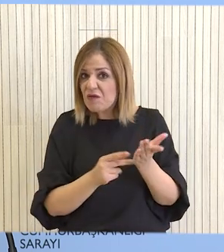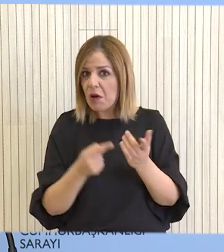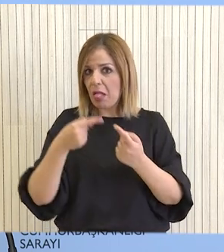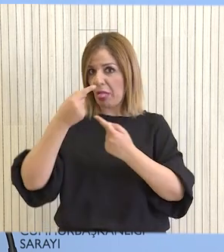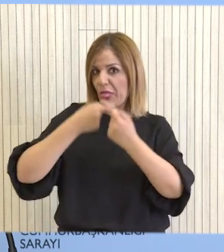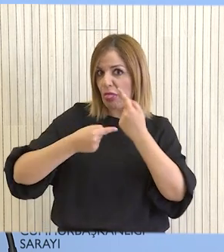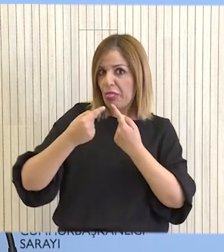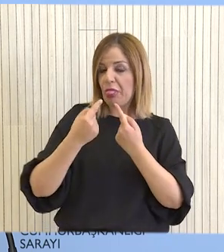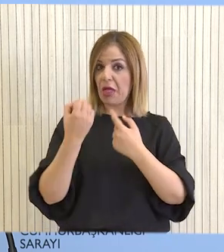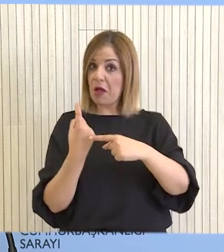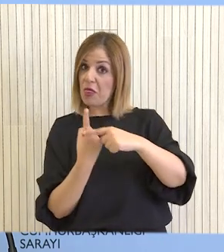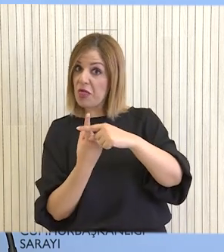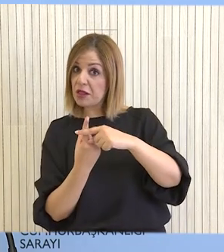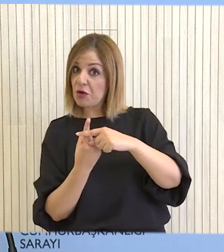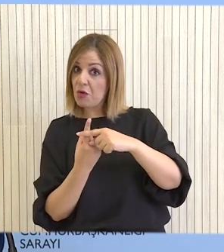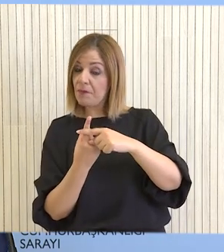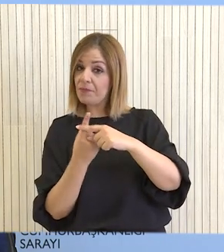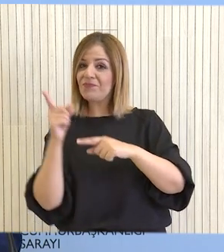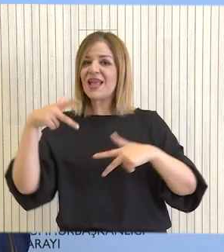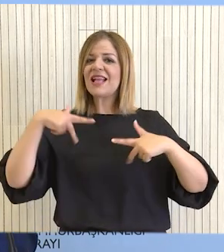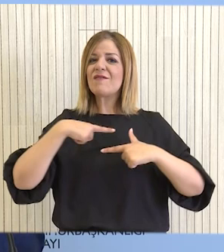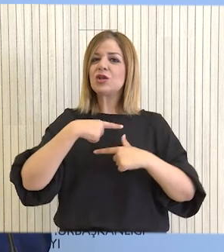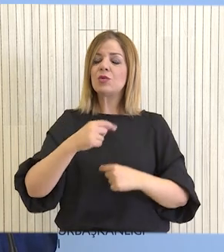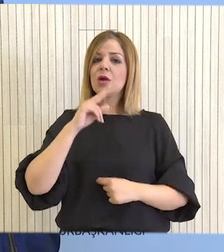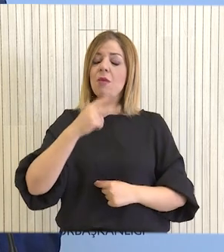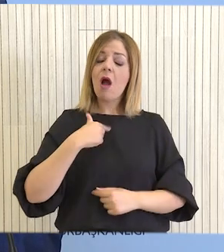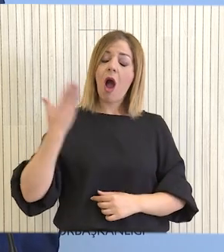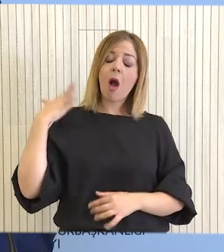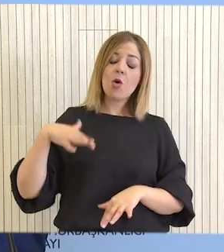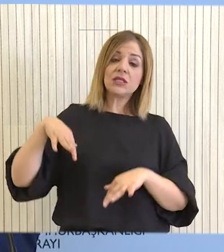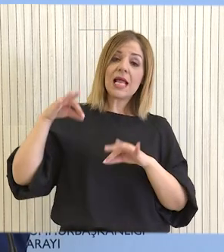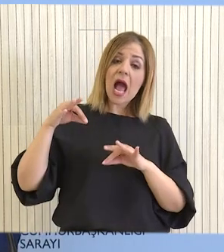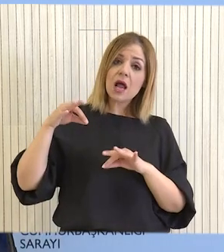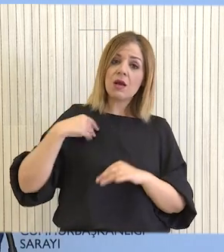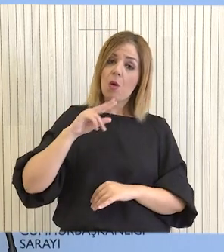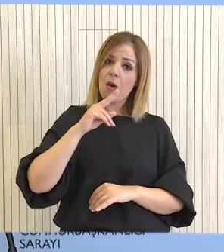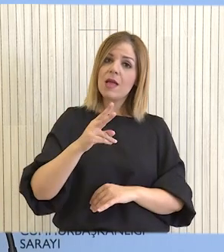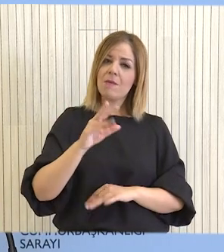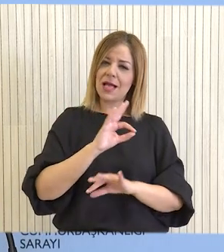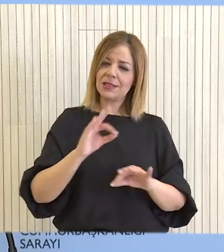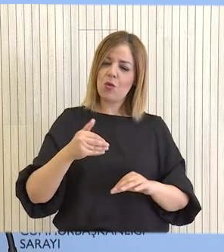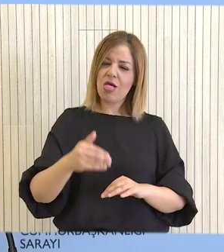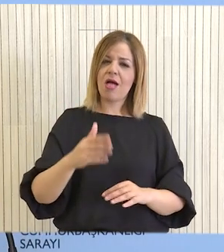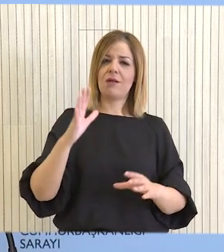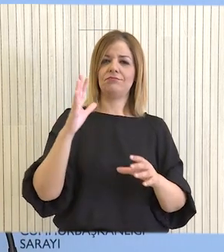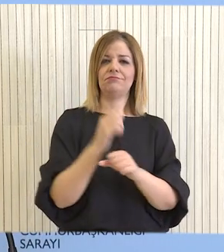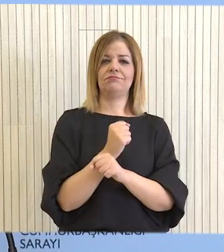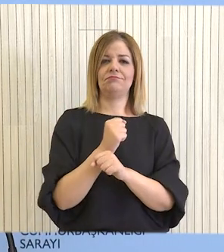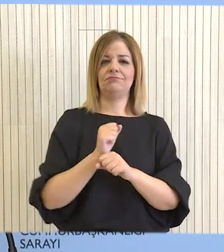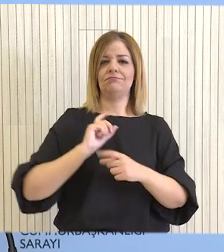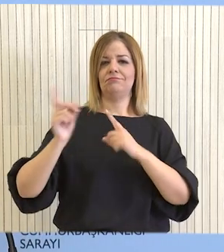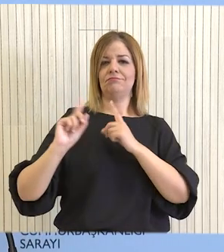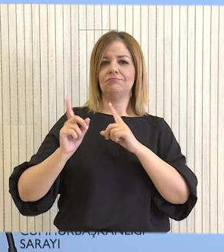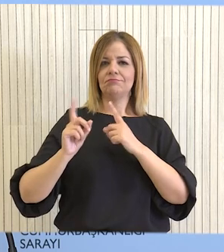δίξει κάποια θετικά σημαντικά. Από την πρώτη στιγμή εμείς έχουμε πει ότι αναμένουμε ότι θα υπάρξει μια κατάληξη σε αυτή τη διαπραγμάτευση.